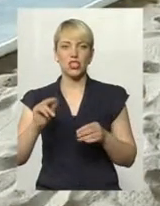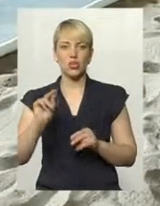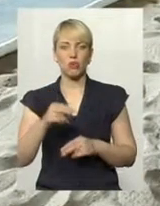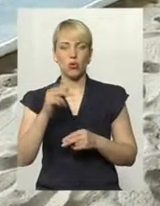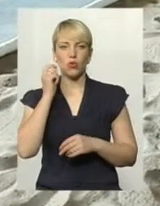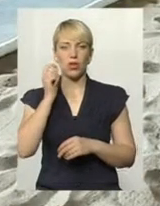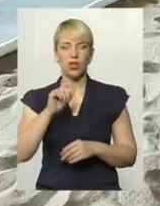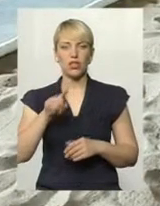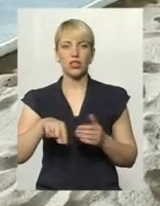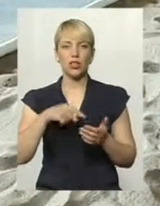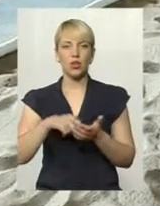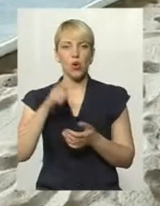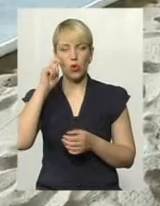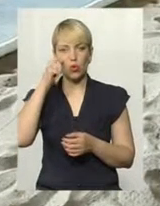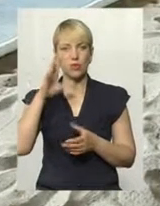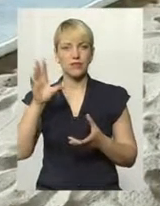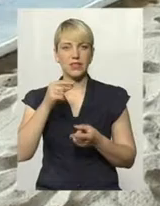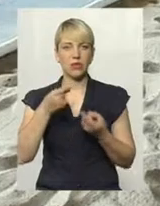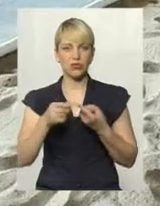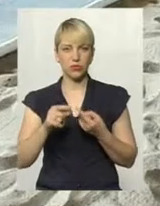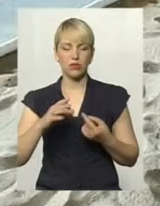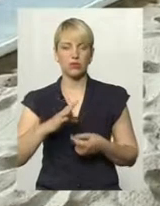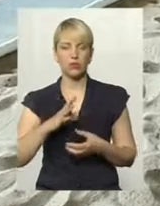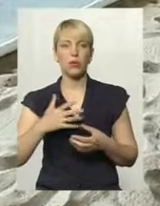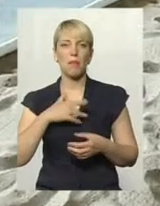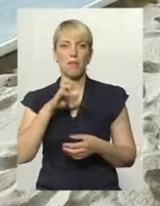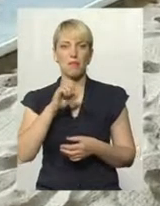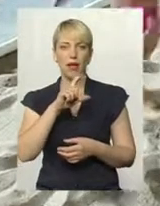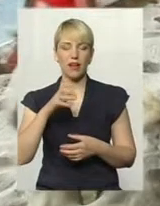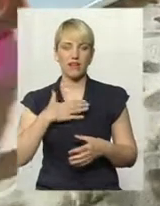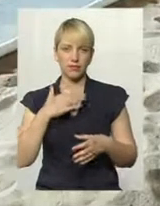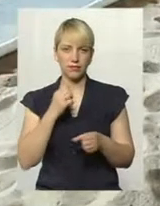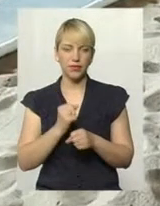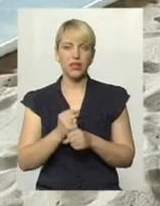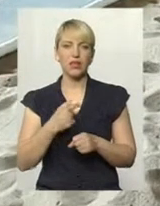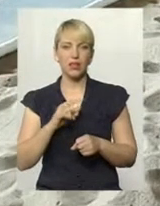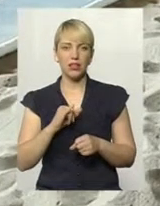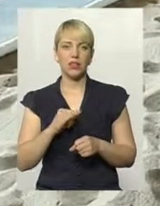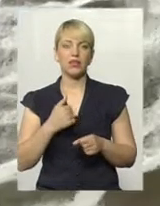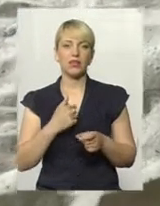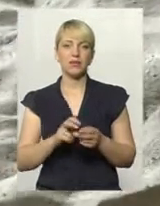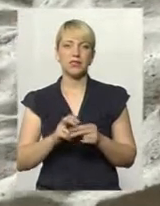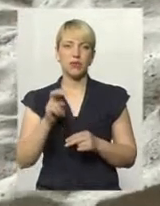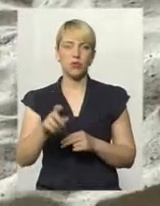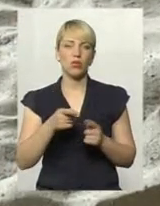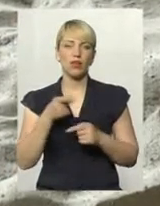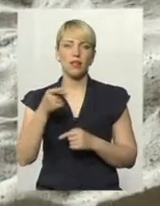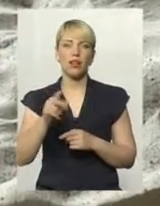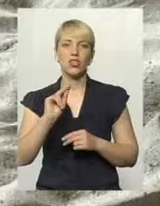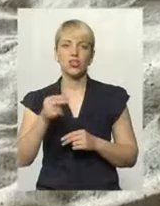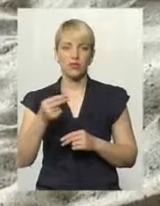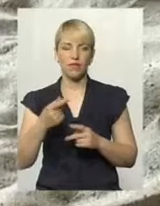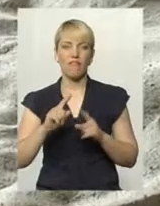України в Луцьку все склалося інакше. Марина Бех зібрала всі сили докупи, налаштувалася і стрибнула навіть далі, ніж того вимагалося.